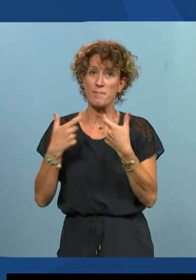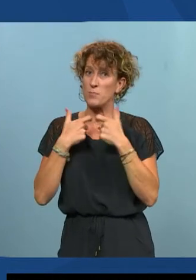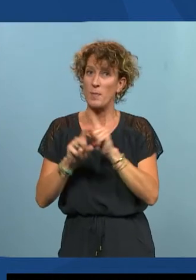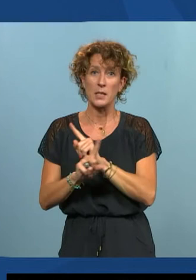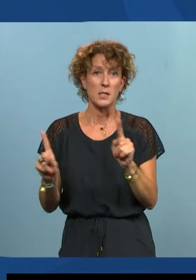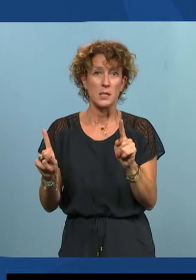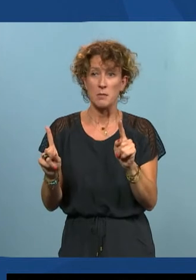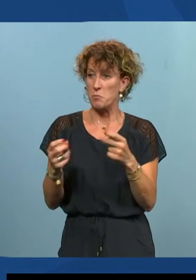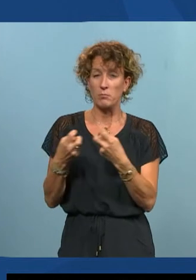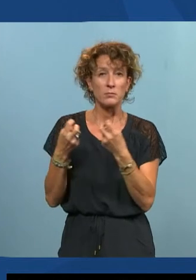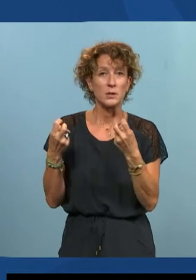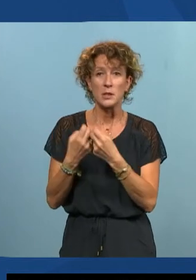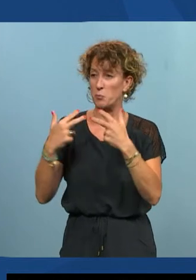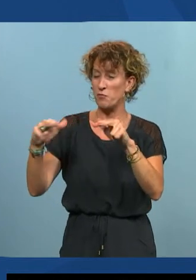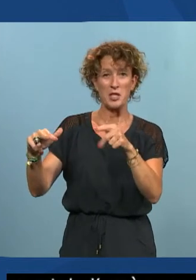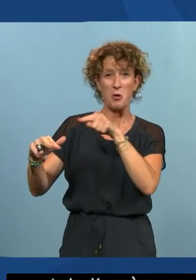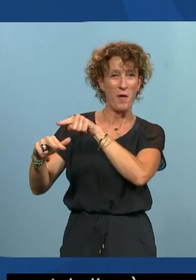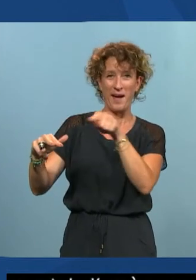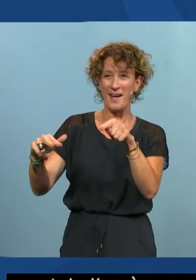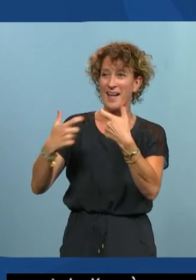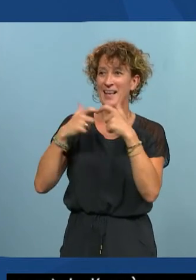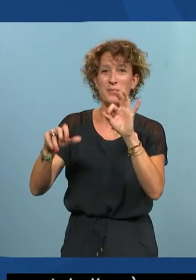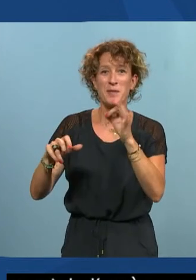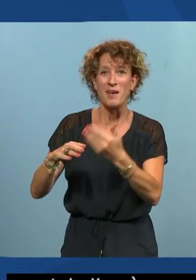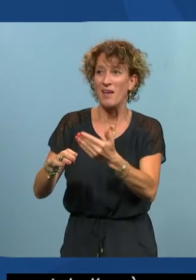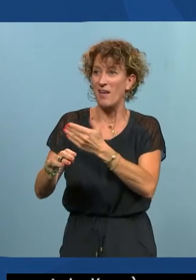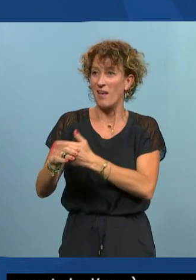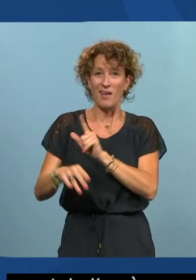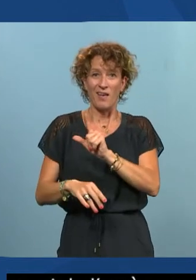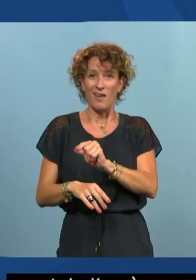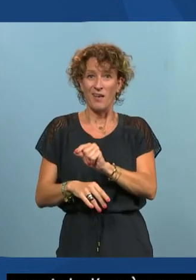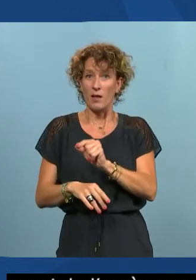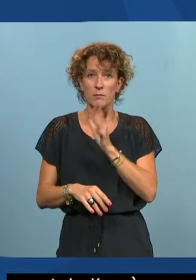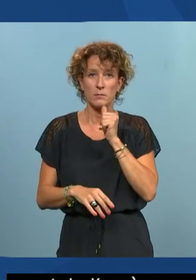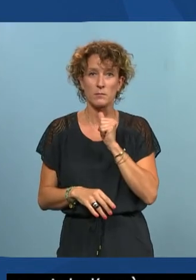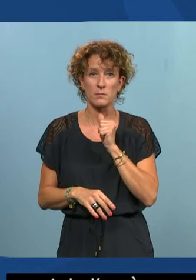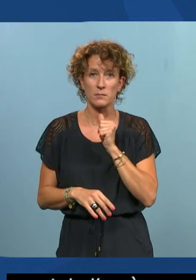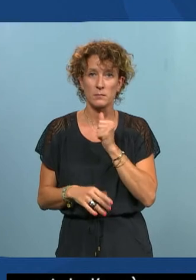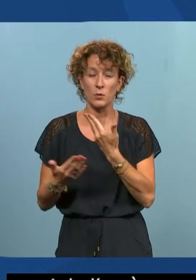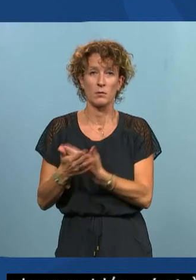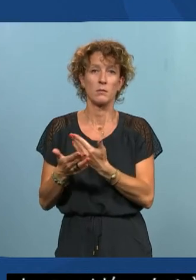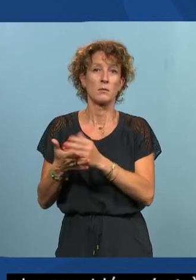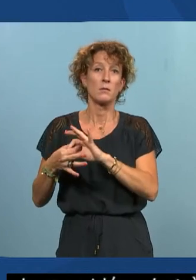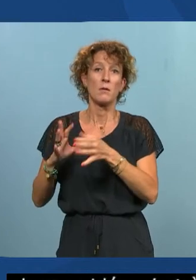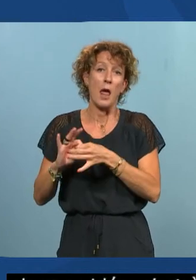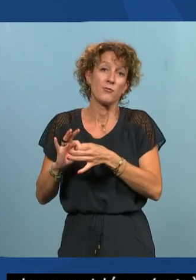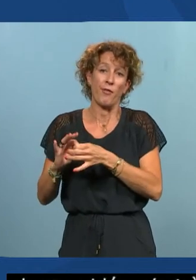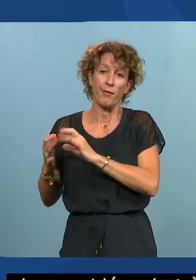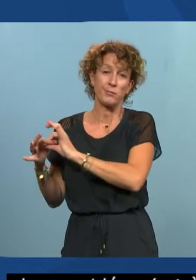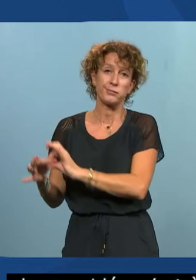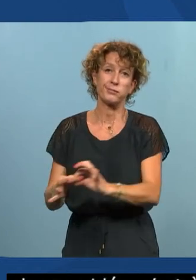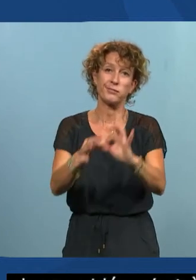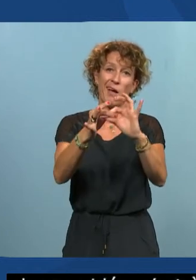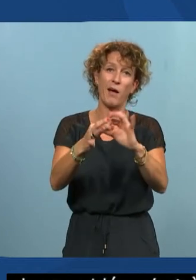des exemples de vidéos très accessibles sauf que le player n'était pas accessible et donc ça évidemment la chaîne de'accessibilité était rompue donc transcription